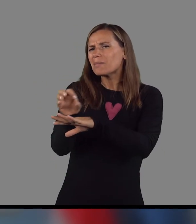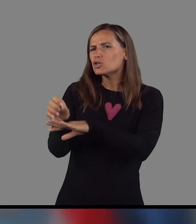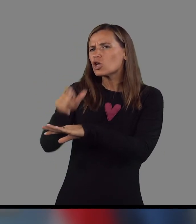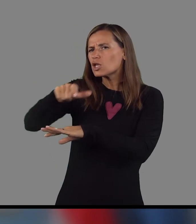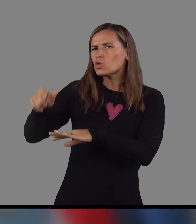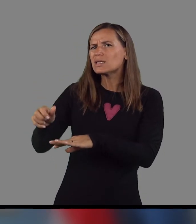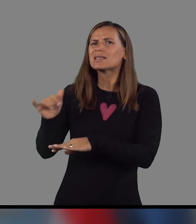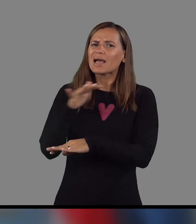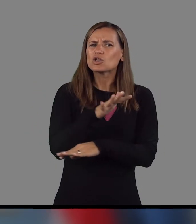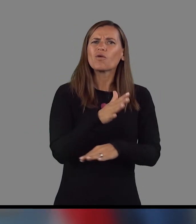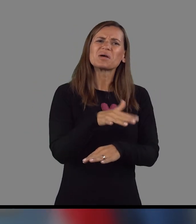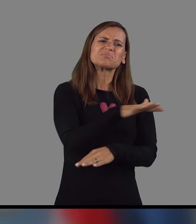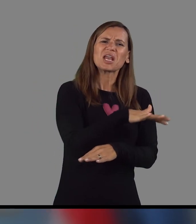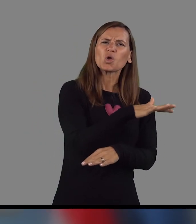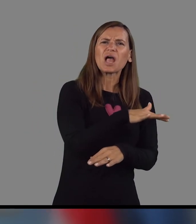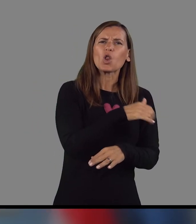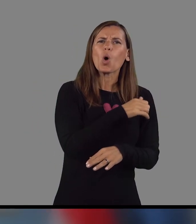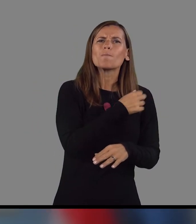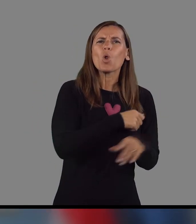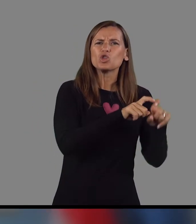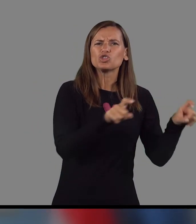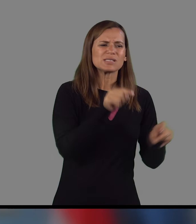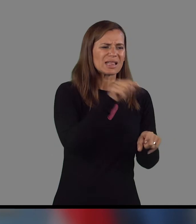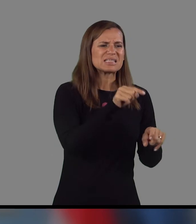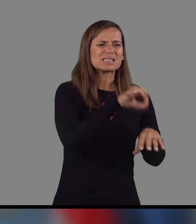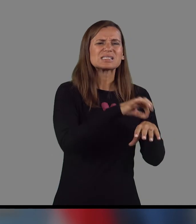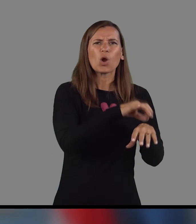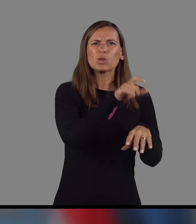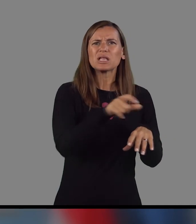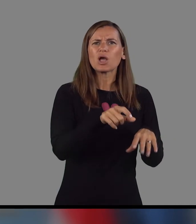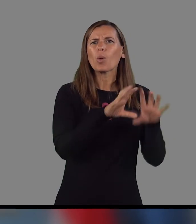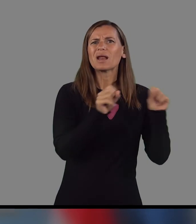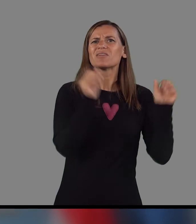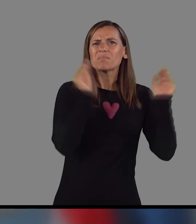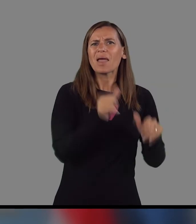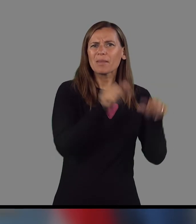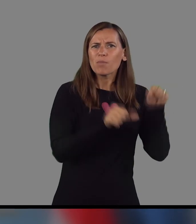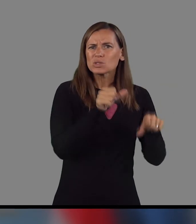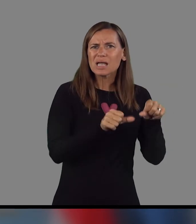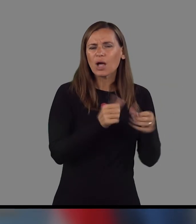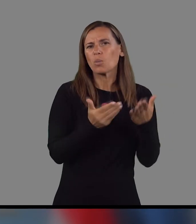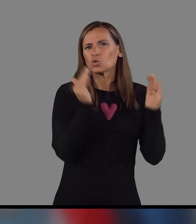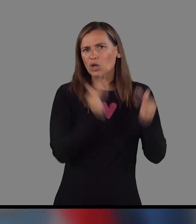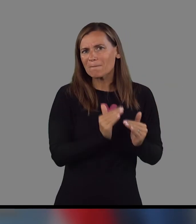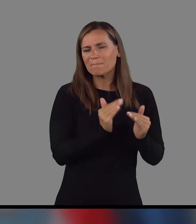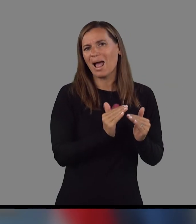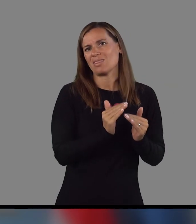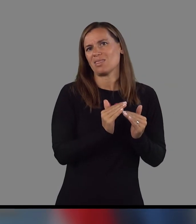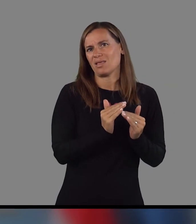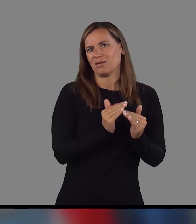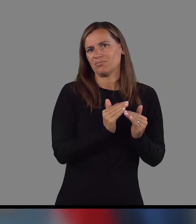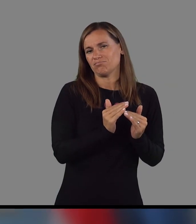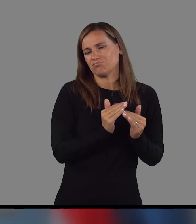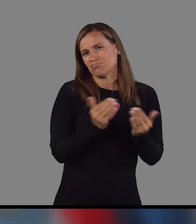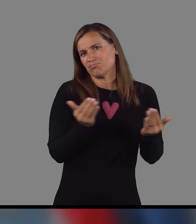ljudi prepričali, da gredo recimo v neko regionalno bovnišnico, kjer morda tisti zdravnik opravi manj posegov, je mogoče manj